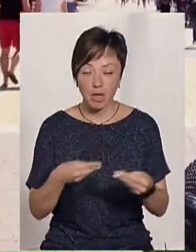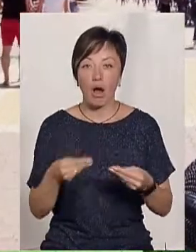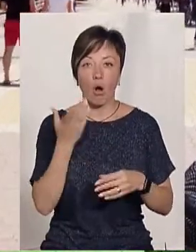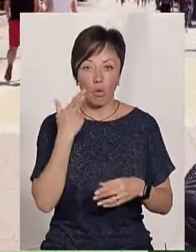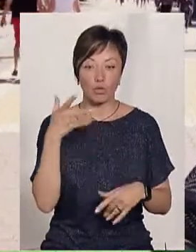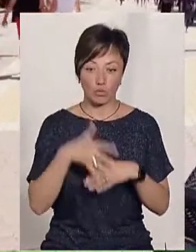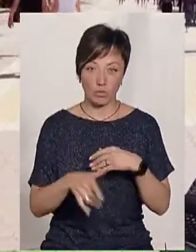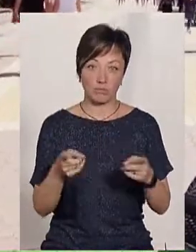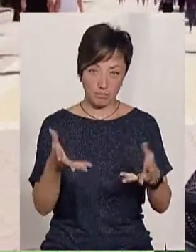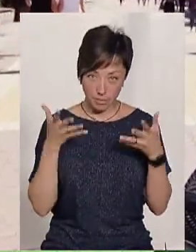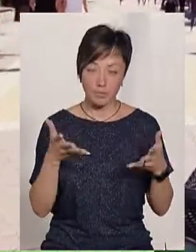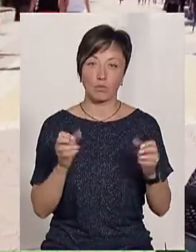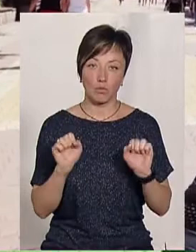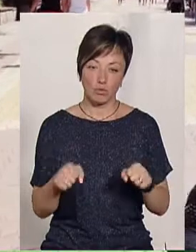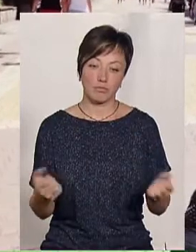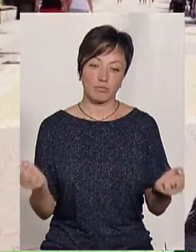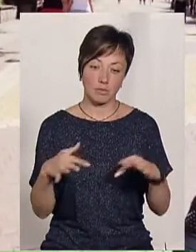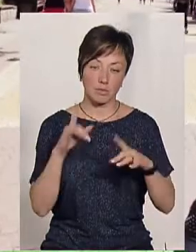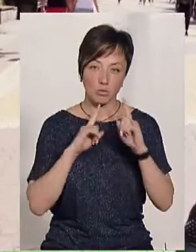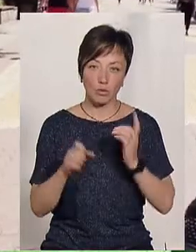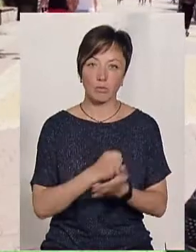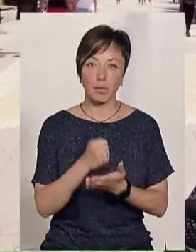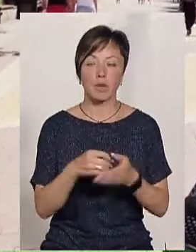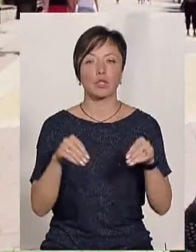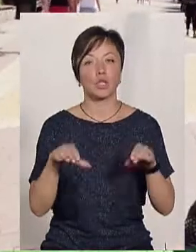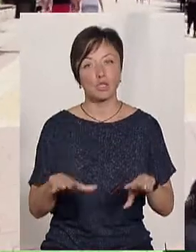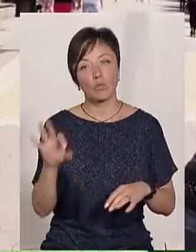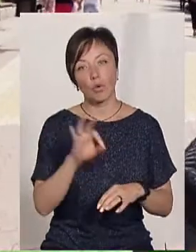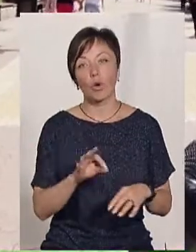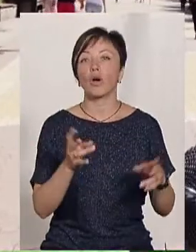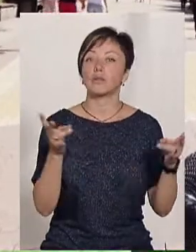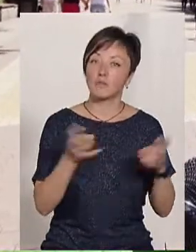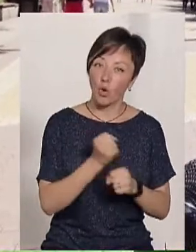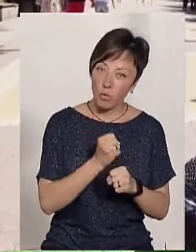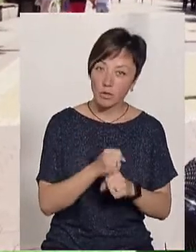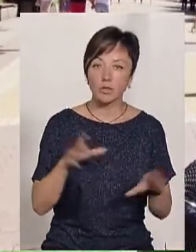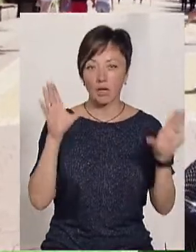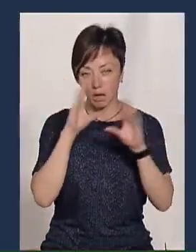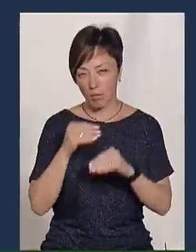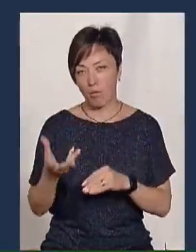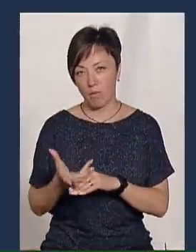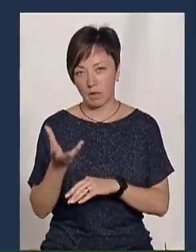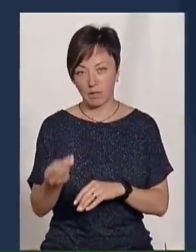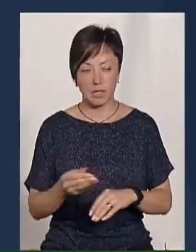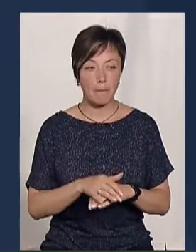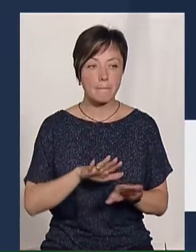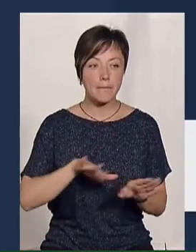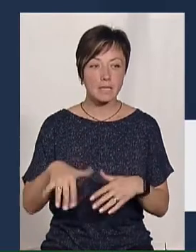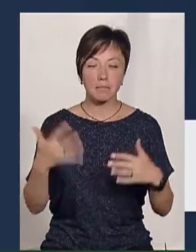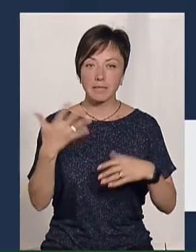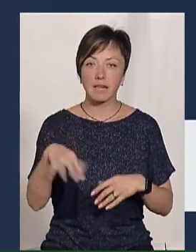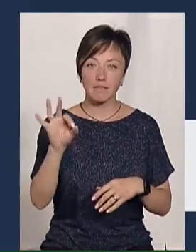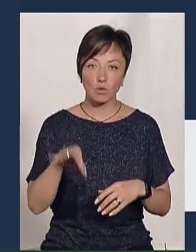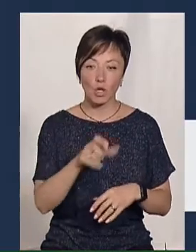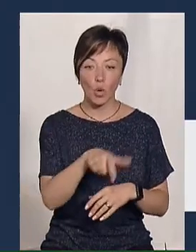частку, вони можуть збиратися на збори і вже приймати рішення про те, чи робити і чи зможуть вони його оплатити. Після того, як 50%